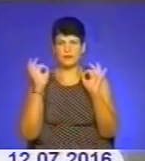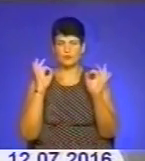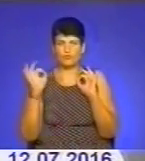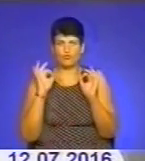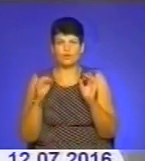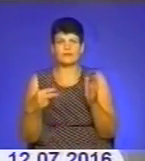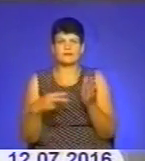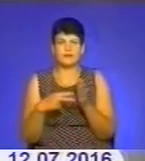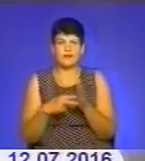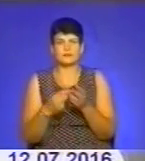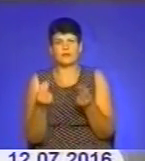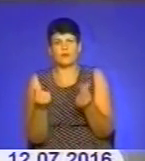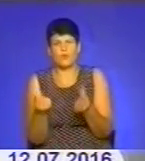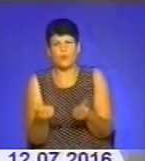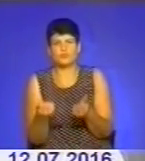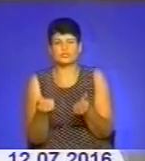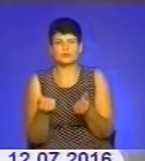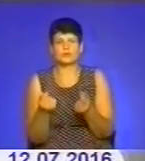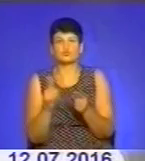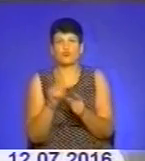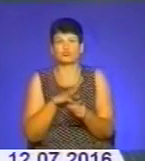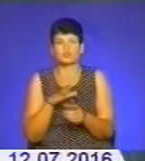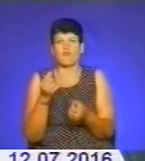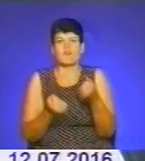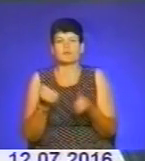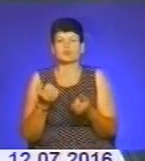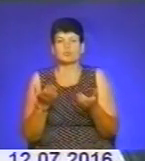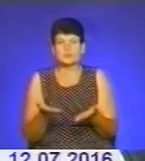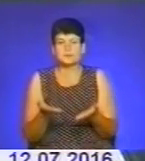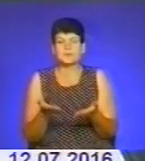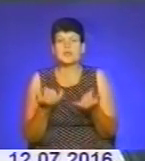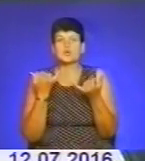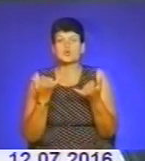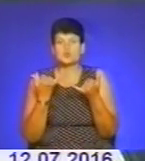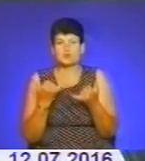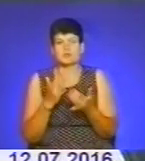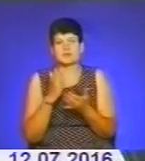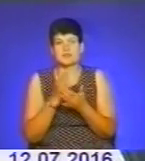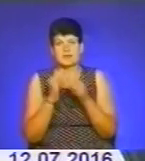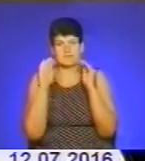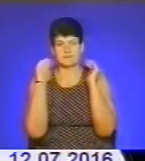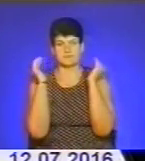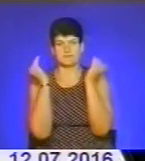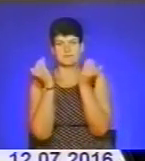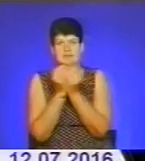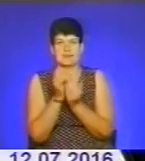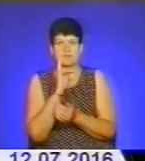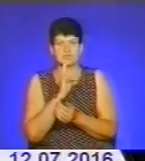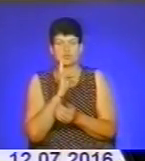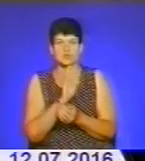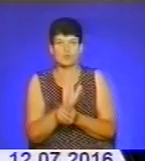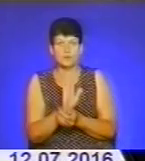інші речі. Гроші, які знаходилися в автомобілях. Сьогодні підозрюваний перебуває в ізоляторі тимчасового тримання.